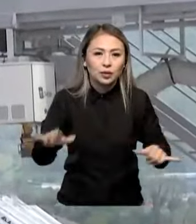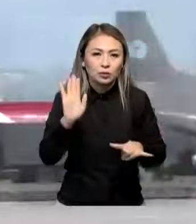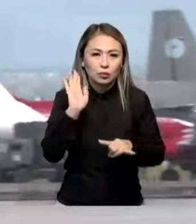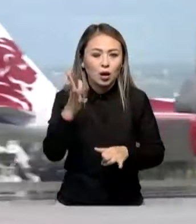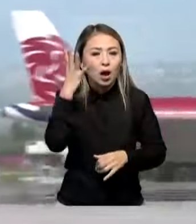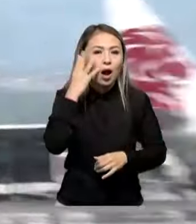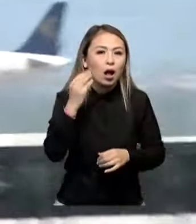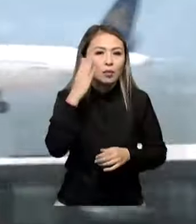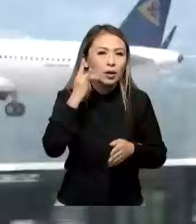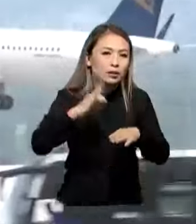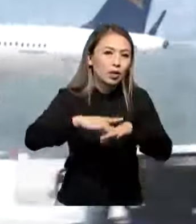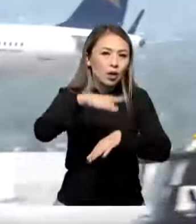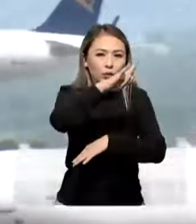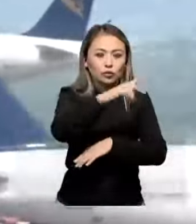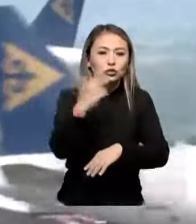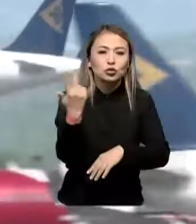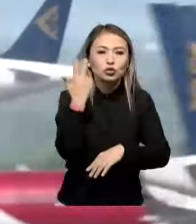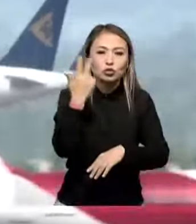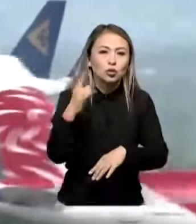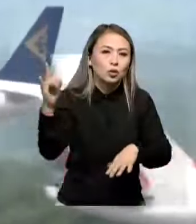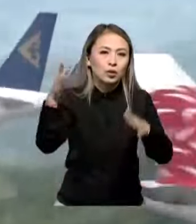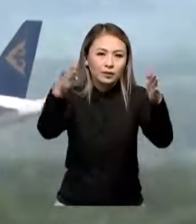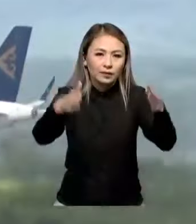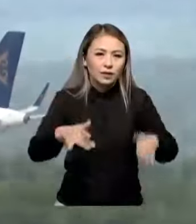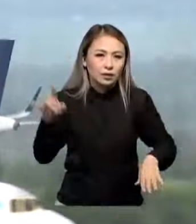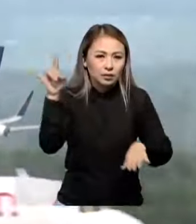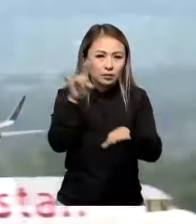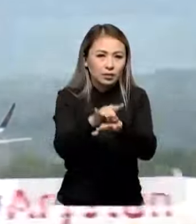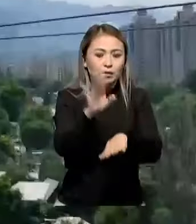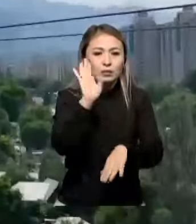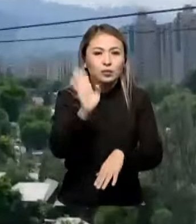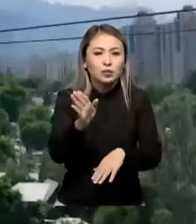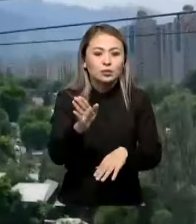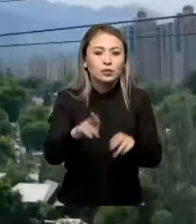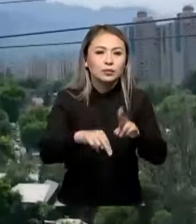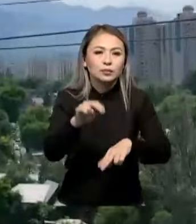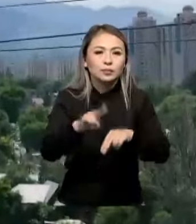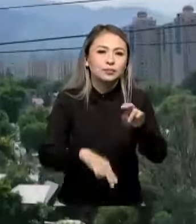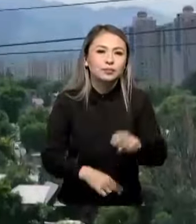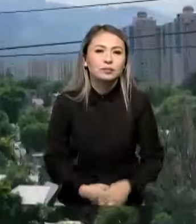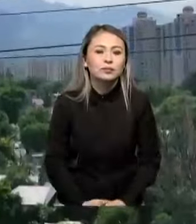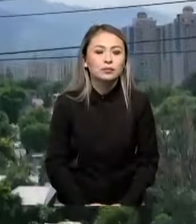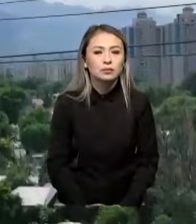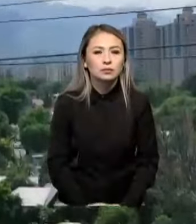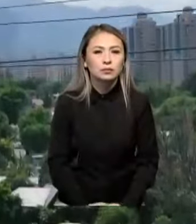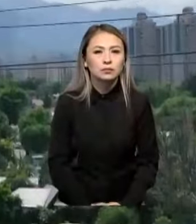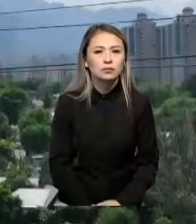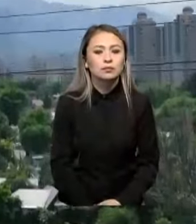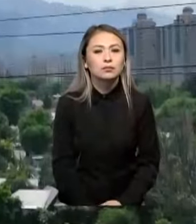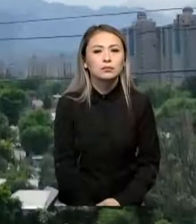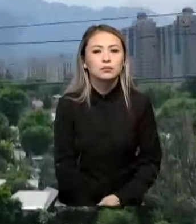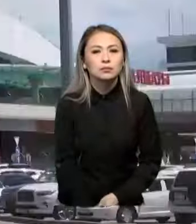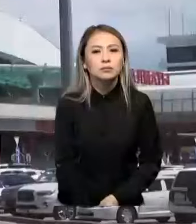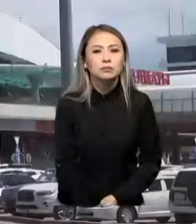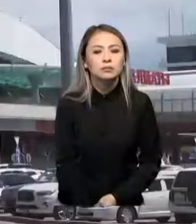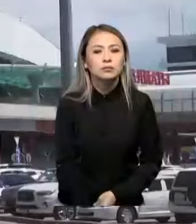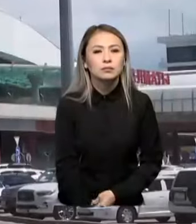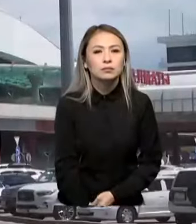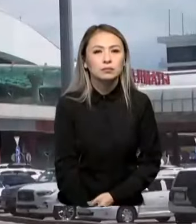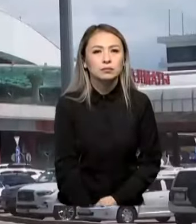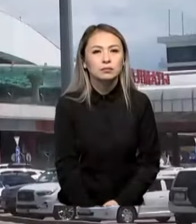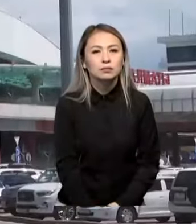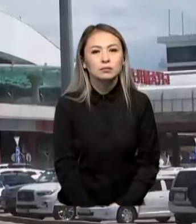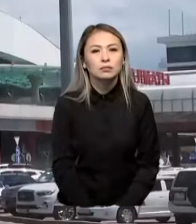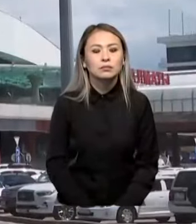Алматы әжайына үшінші ұшып қону жолағы салынады. Бергдесенбай Айдос Меделбеков, Дулатын Тебеков. Президент